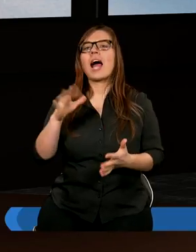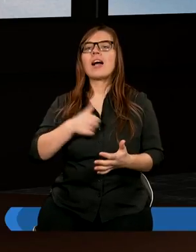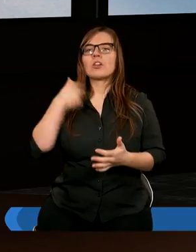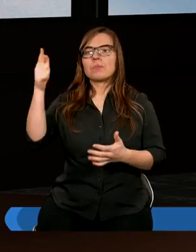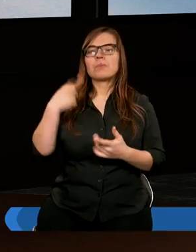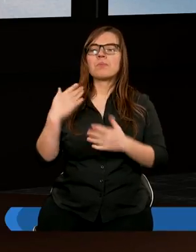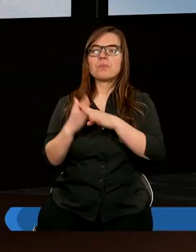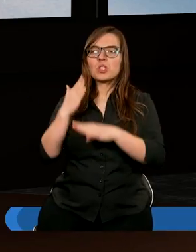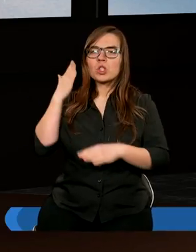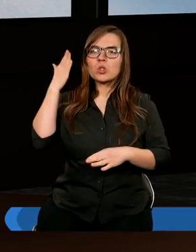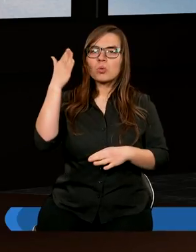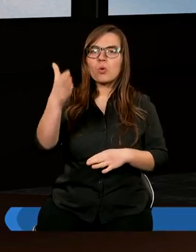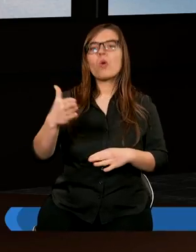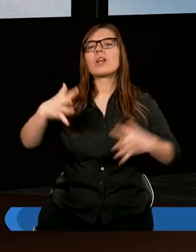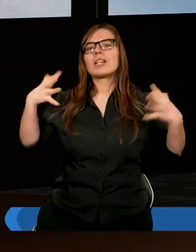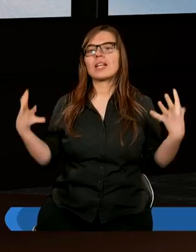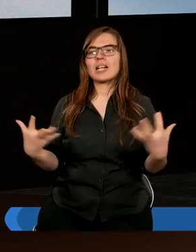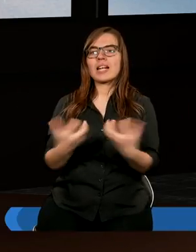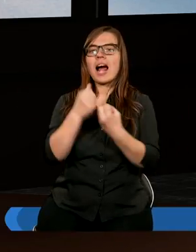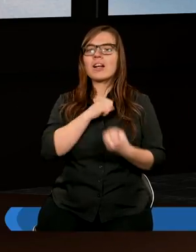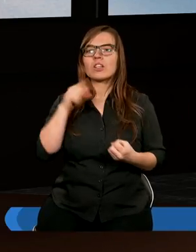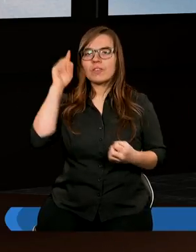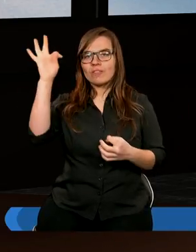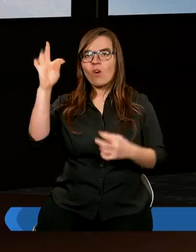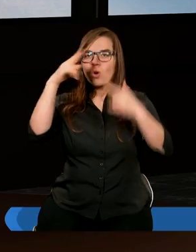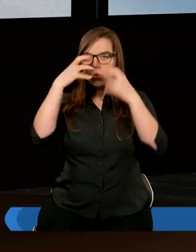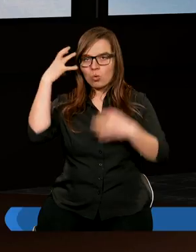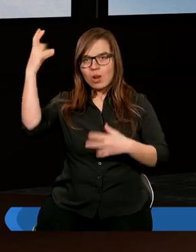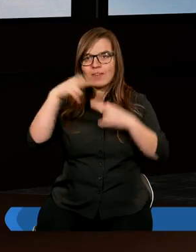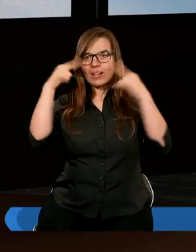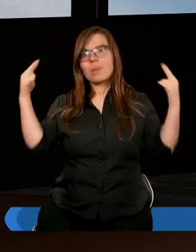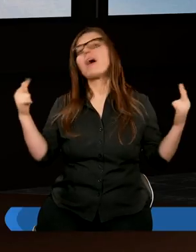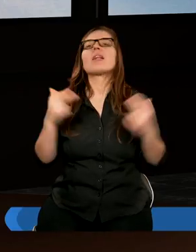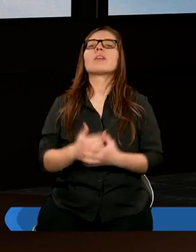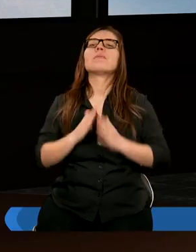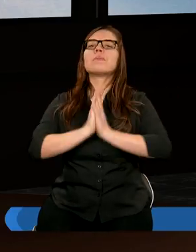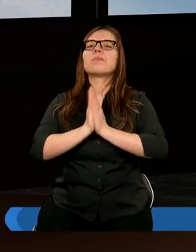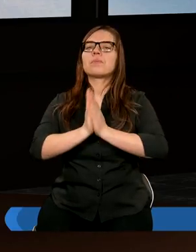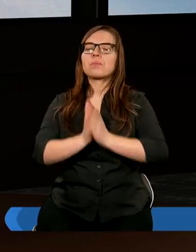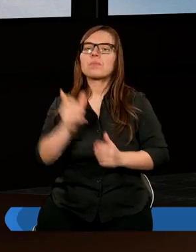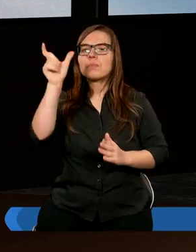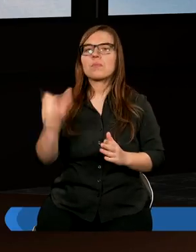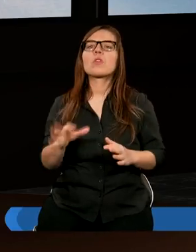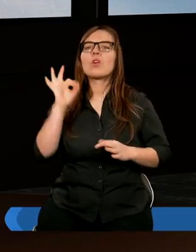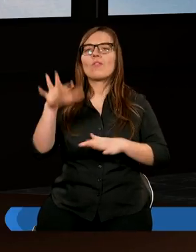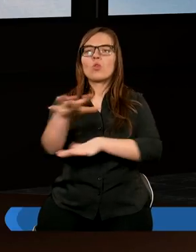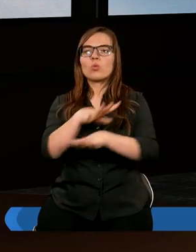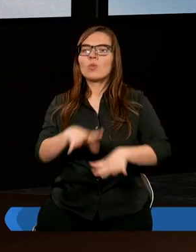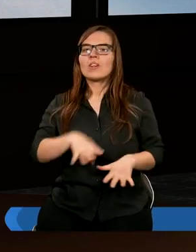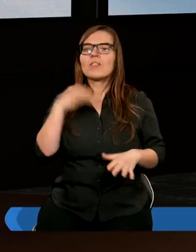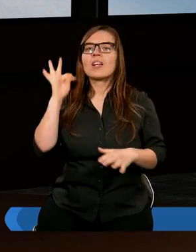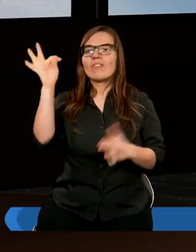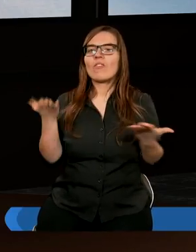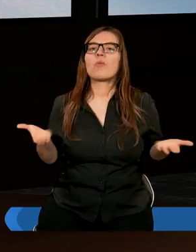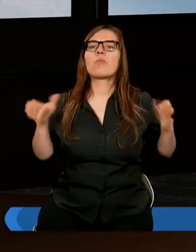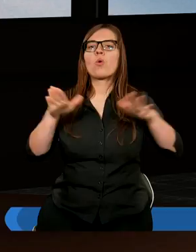abyśmy mogli w przyszłości znaleźć się w Twoim Królestwie. Proszę Cię, Panie, o Ducha Twego Świętego,